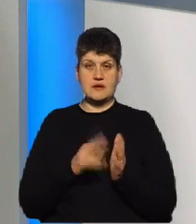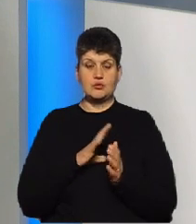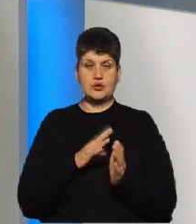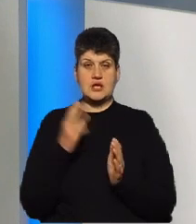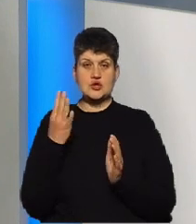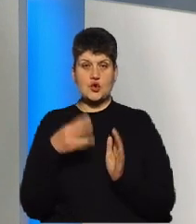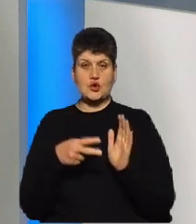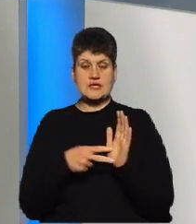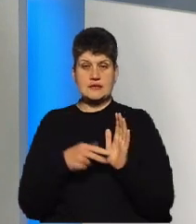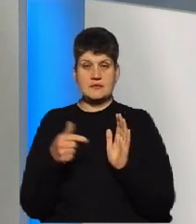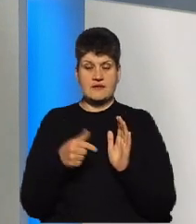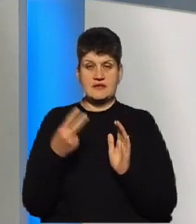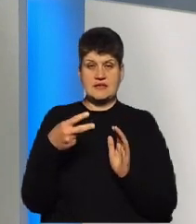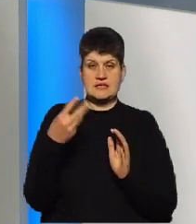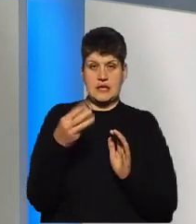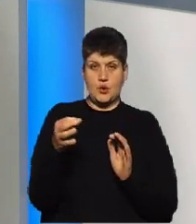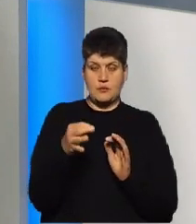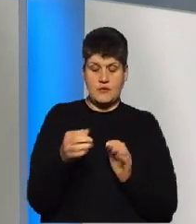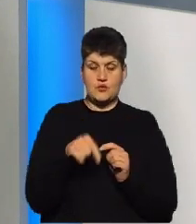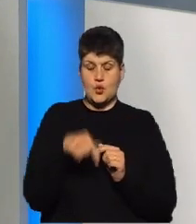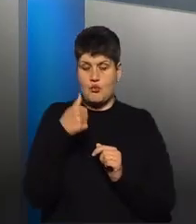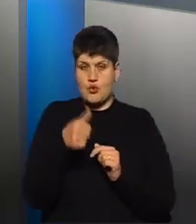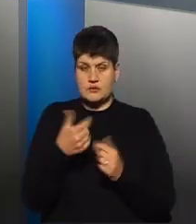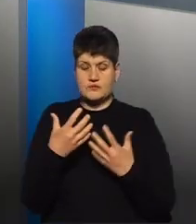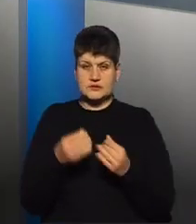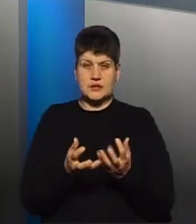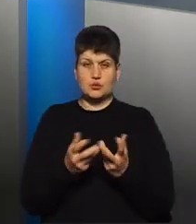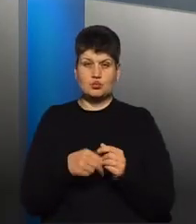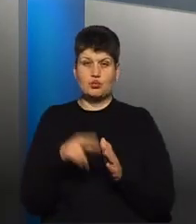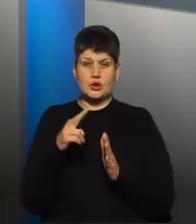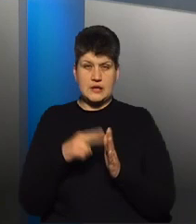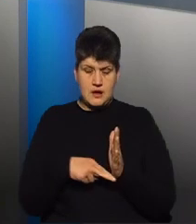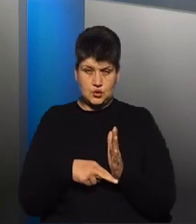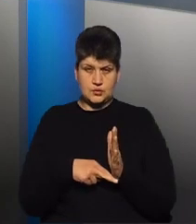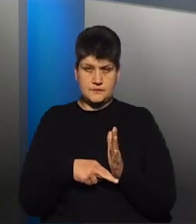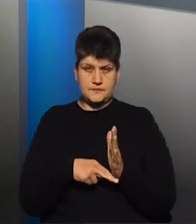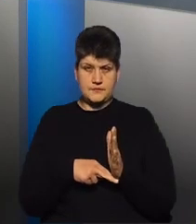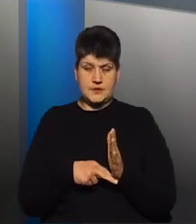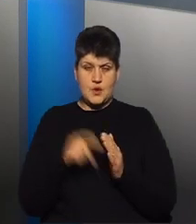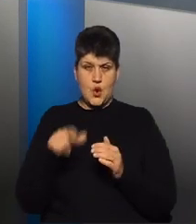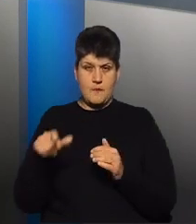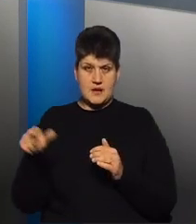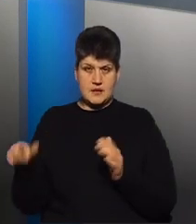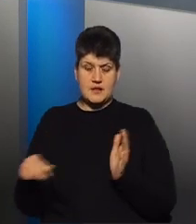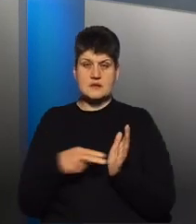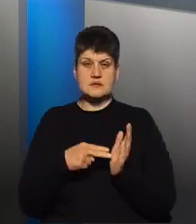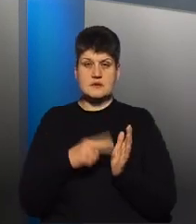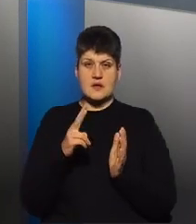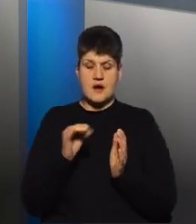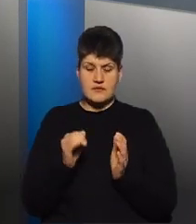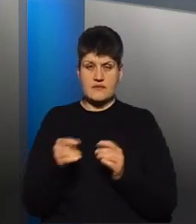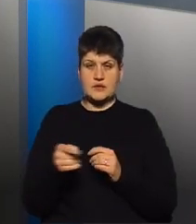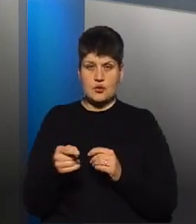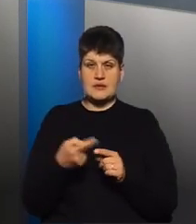23 копійки. В цьому році ми нараховуємо податок, будемо нараховувати податок громадянам за ставкою по Тернополю, це буде